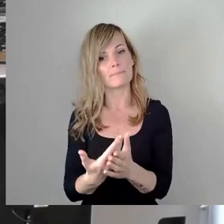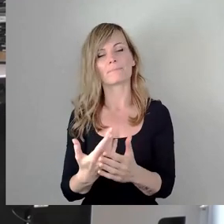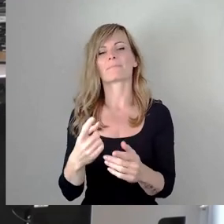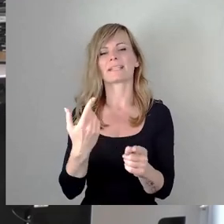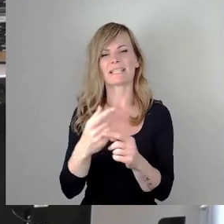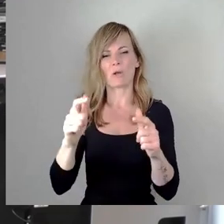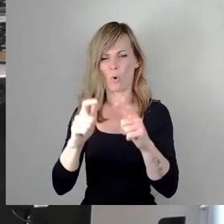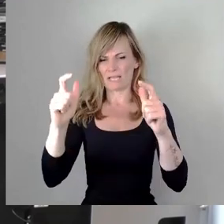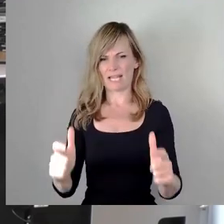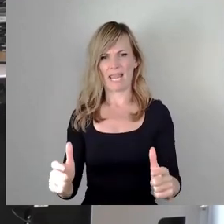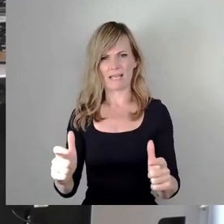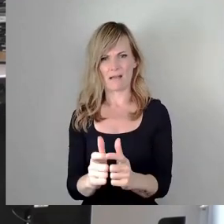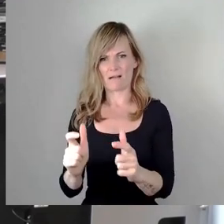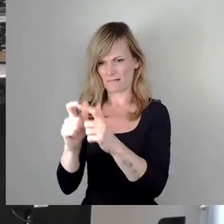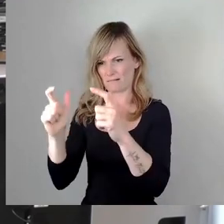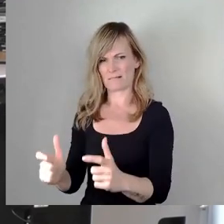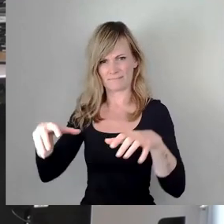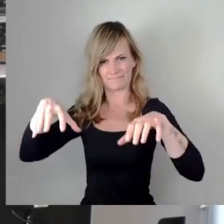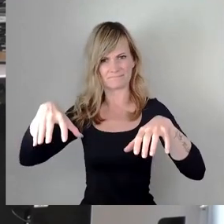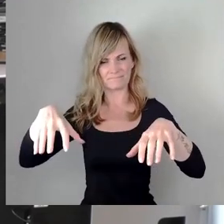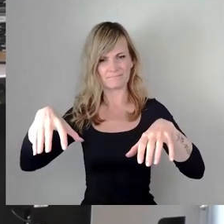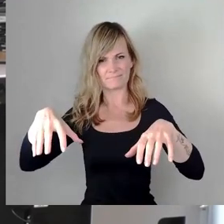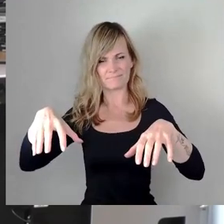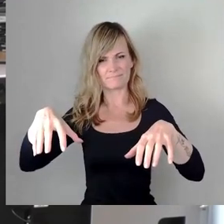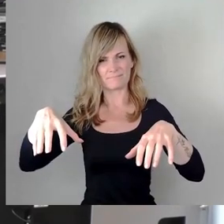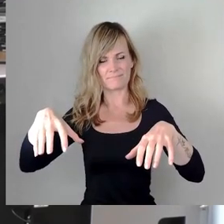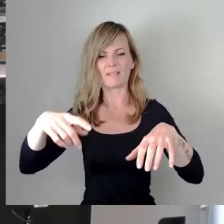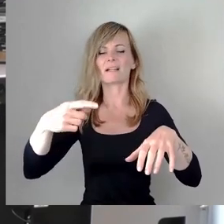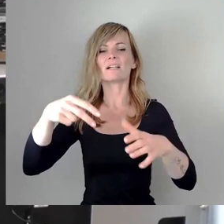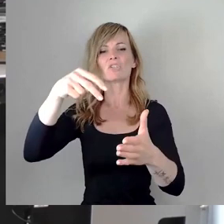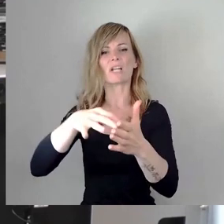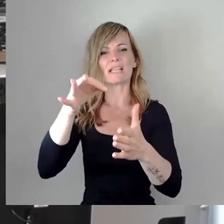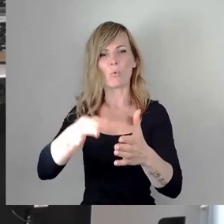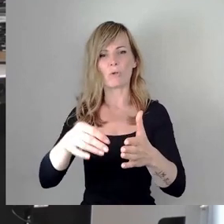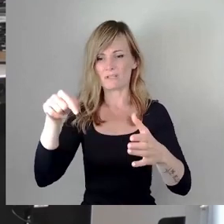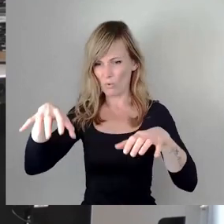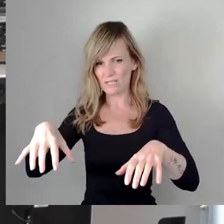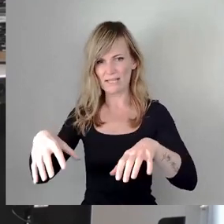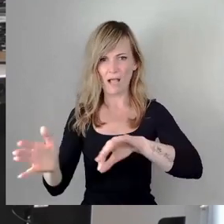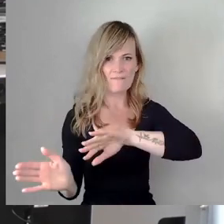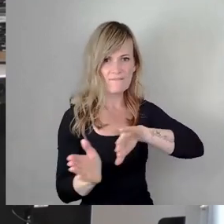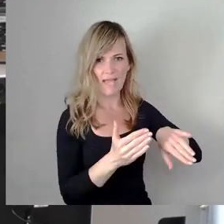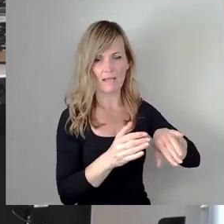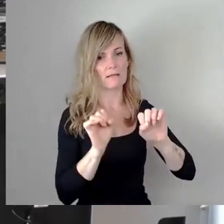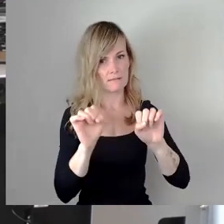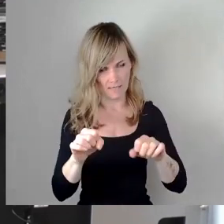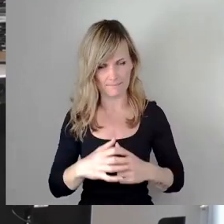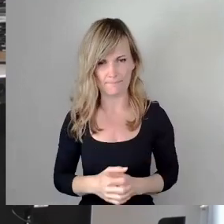Container, an dem Standort dann wegfallen könnten. Ich möchte noch einmal daran erinnern,